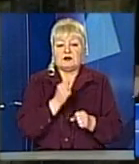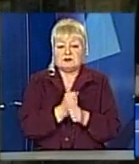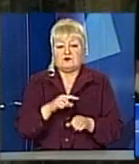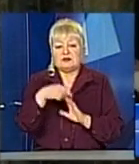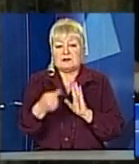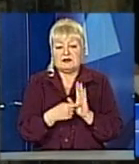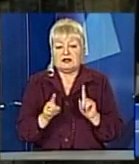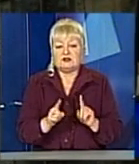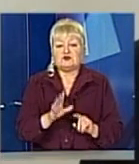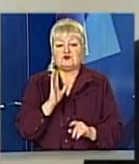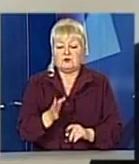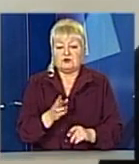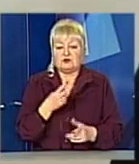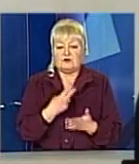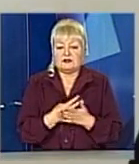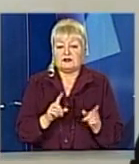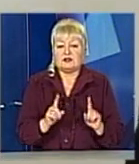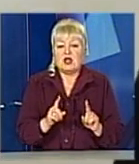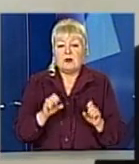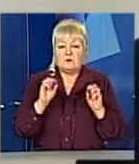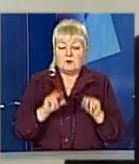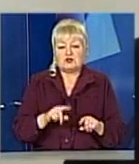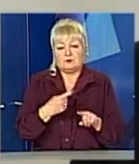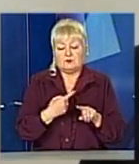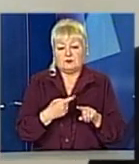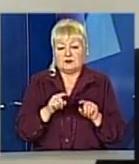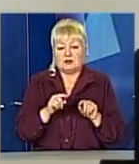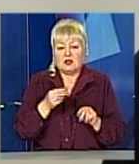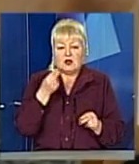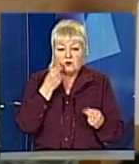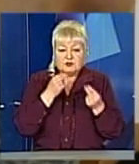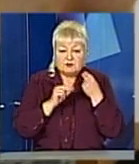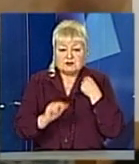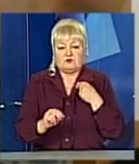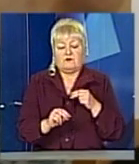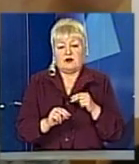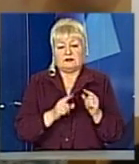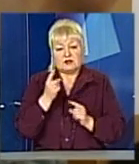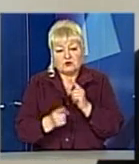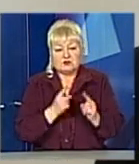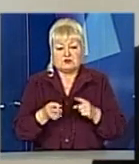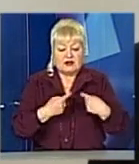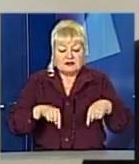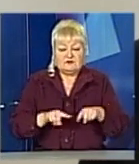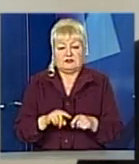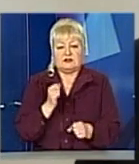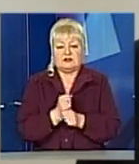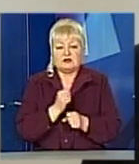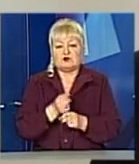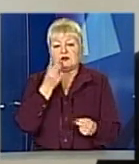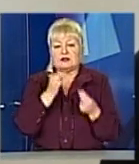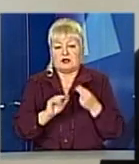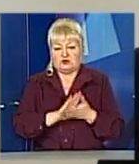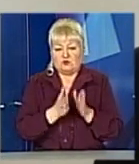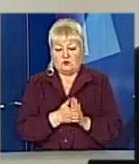були викладені. Тому що ми можемо тоді оптимізувати, реорганізувати відділення, також зробити кращі